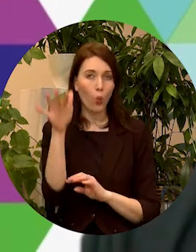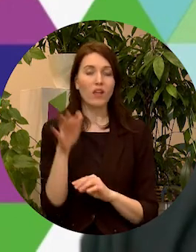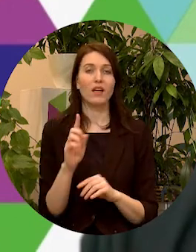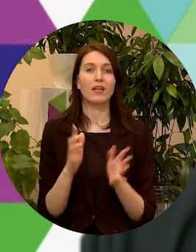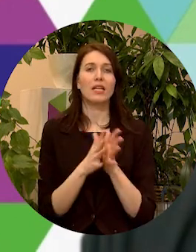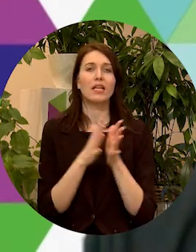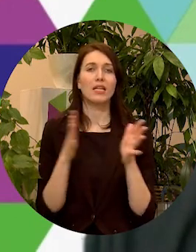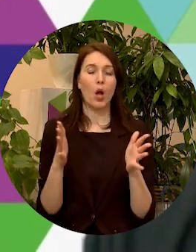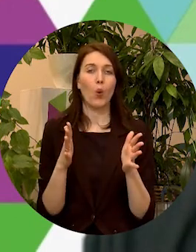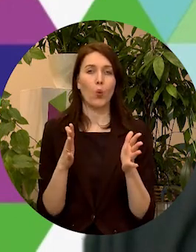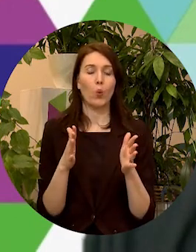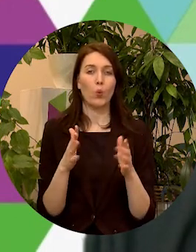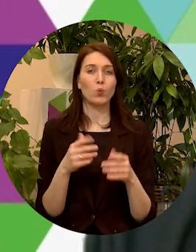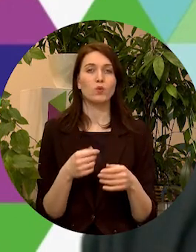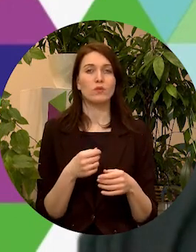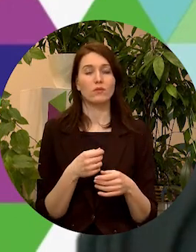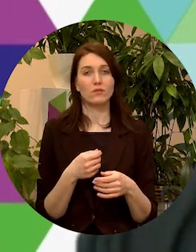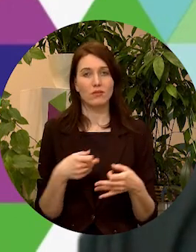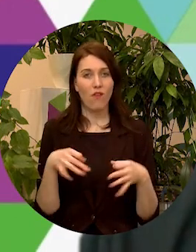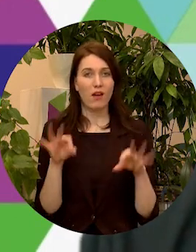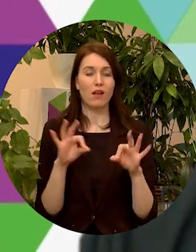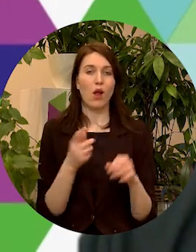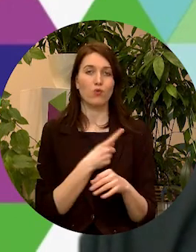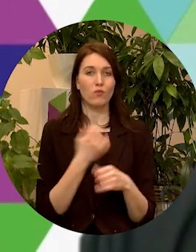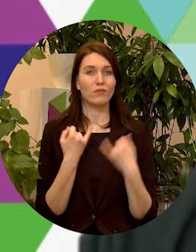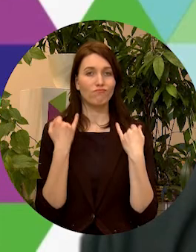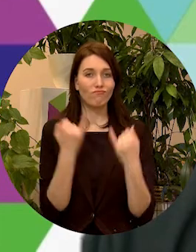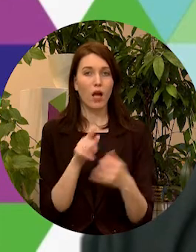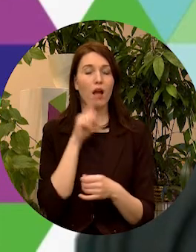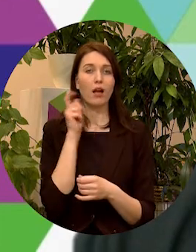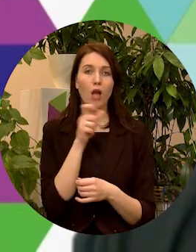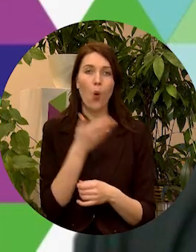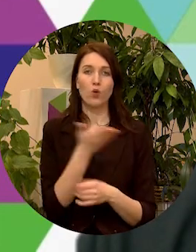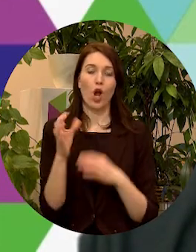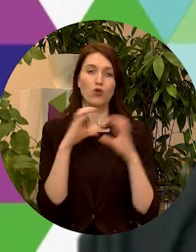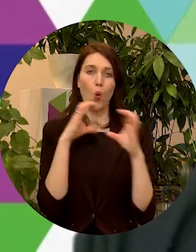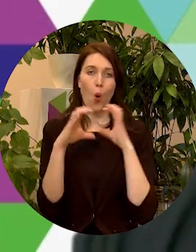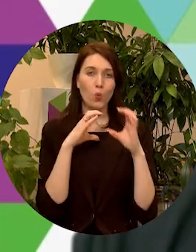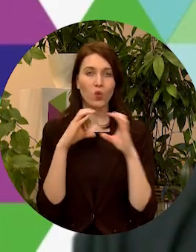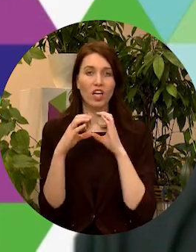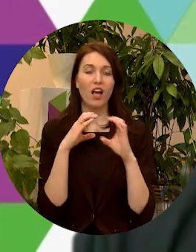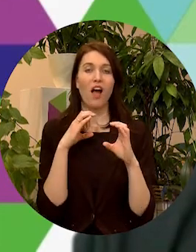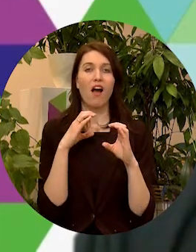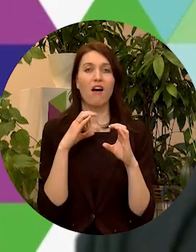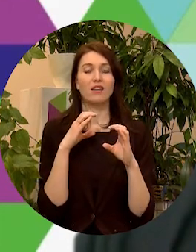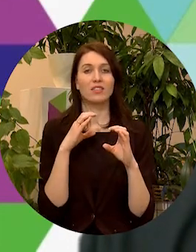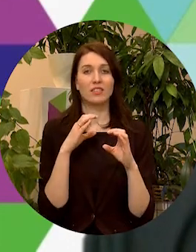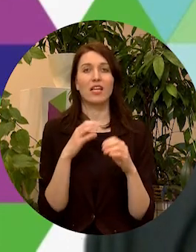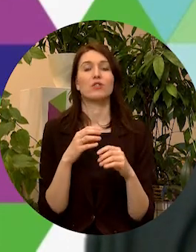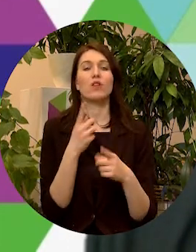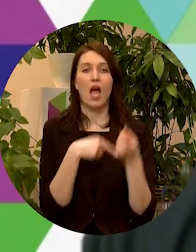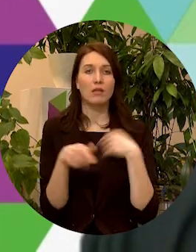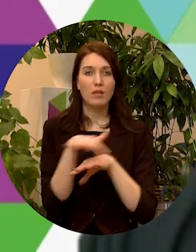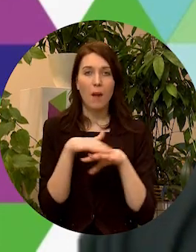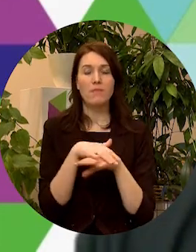daudz būtiskāku pievērst uzmanību jauniešu komunikācijai, resocializēties,